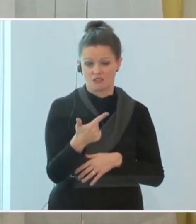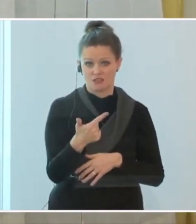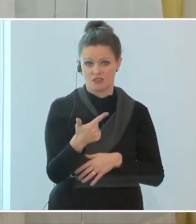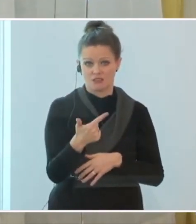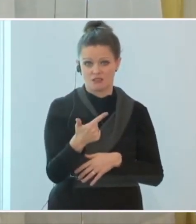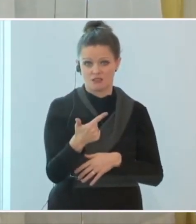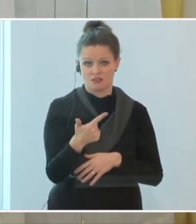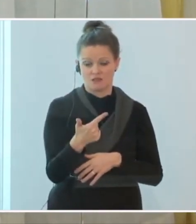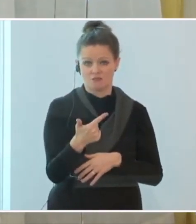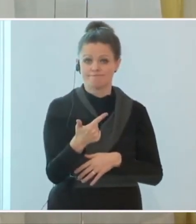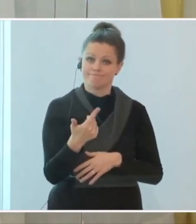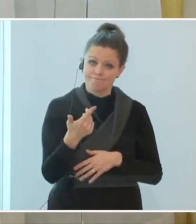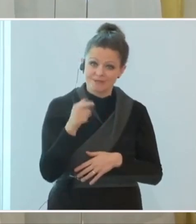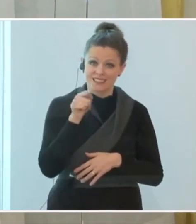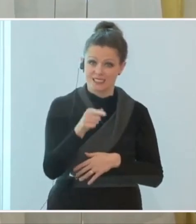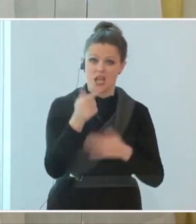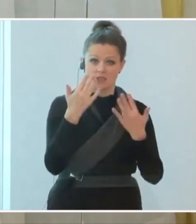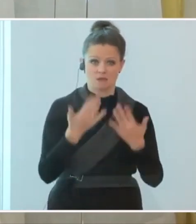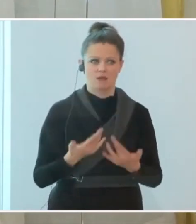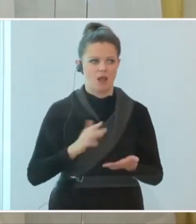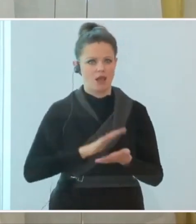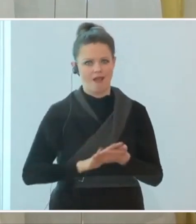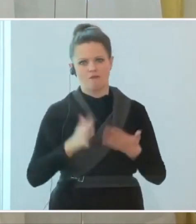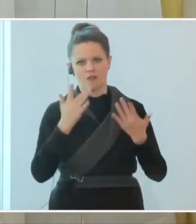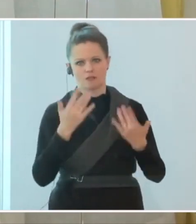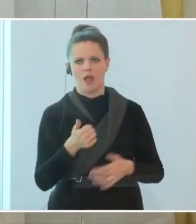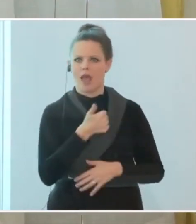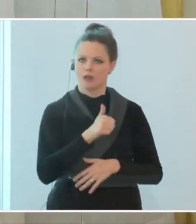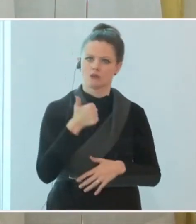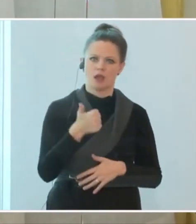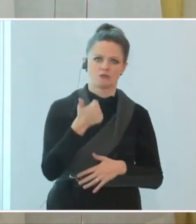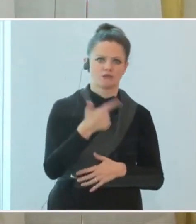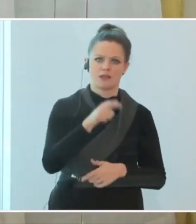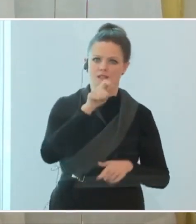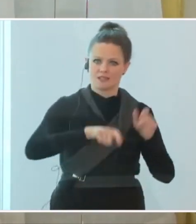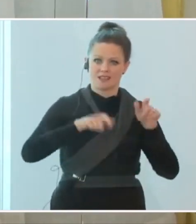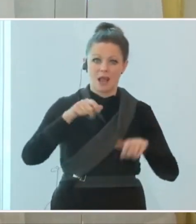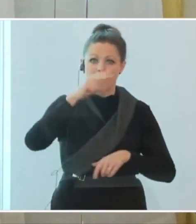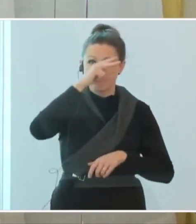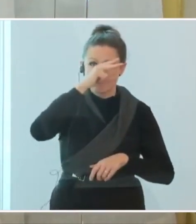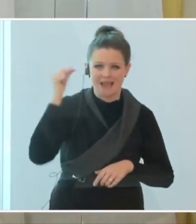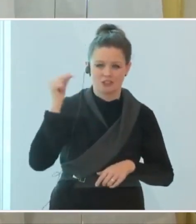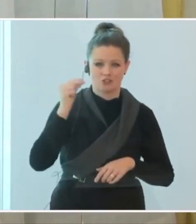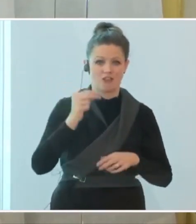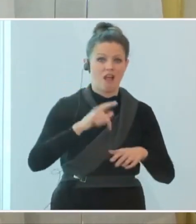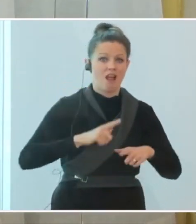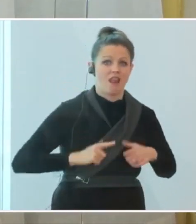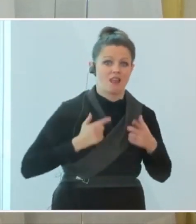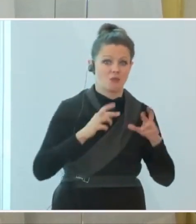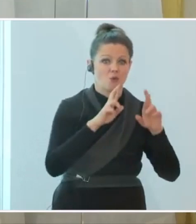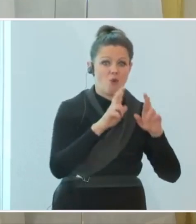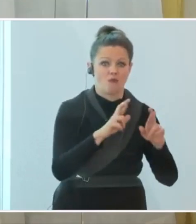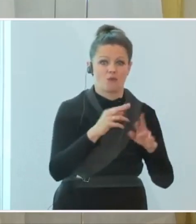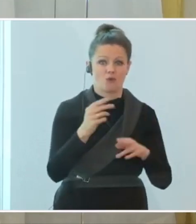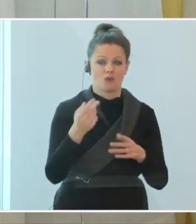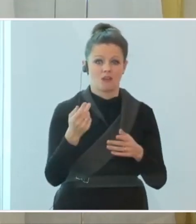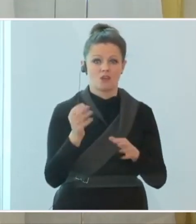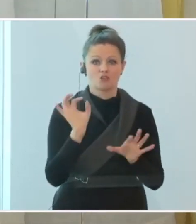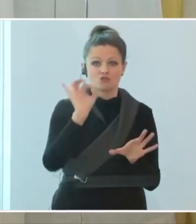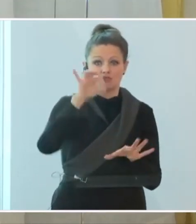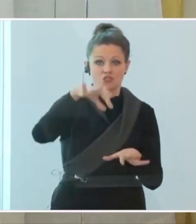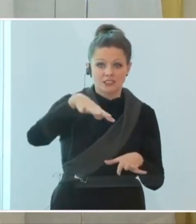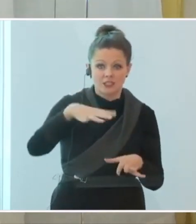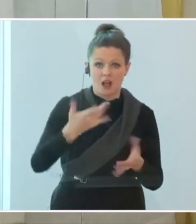Und diese Zahl, das ist eben nicht eine Zahl. Das sind 121 Menschen, Leben, Hoffnungen, Schicksale. Und